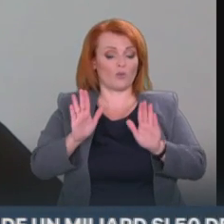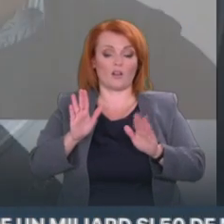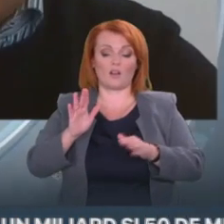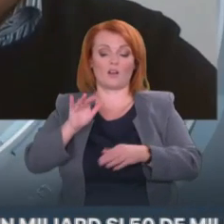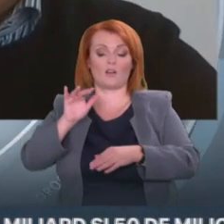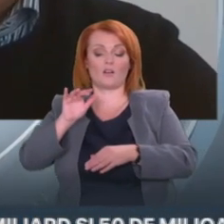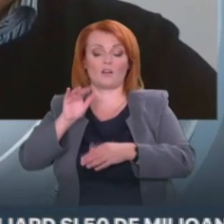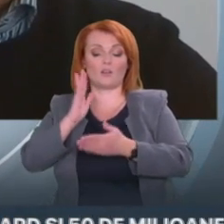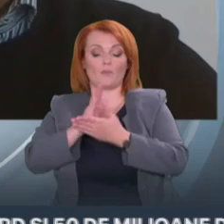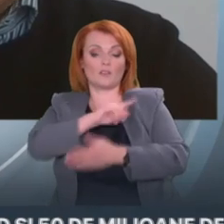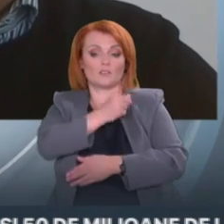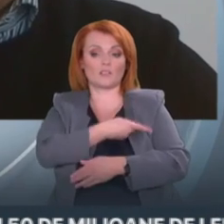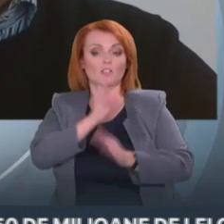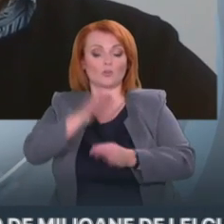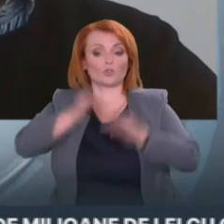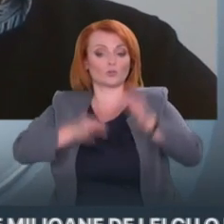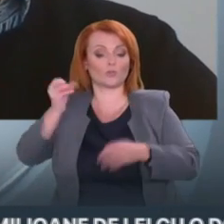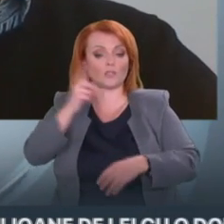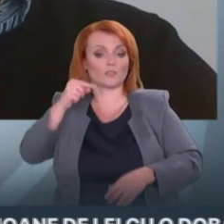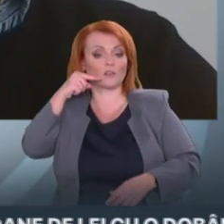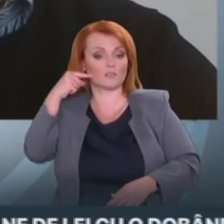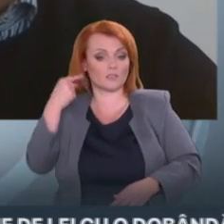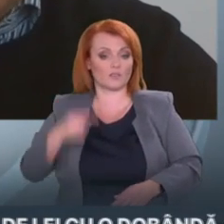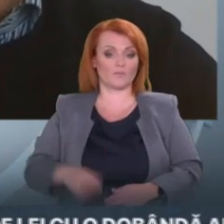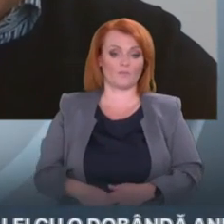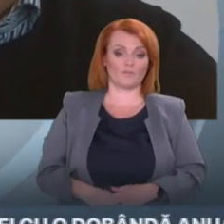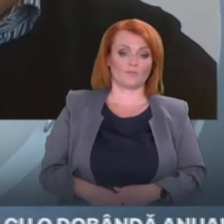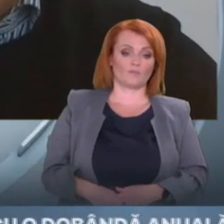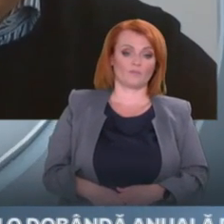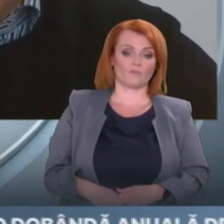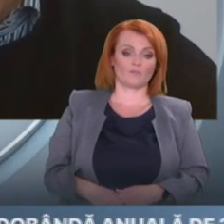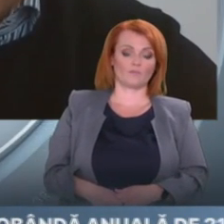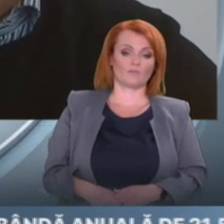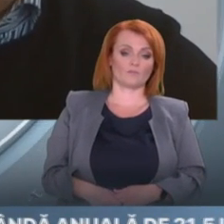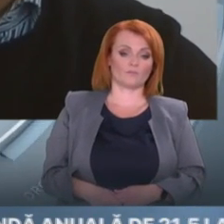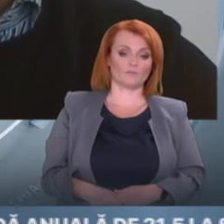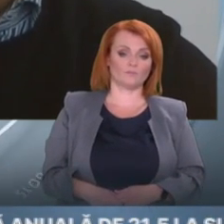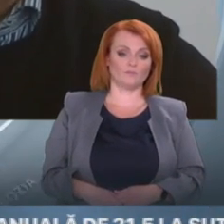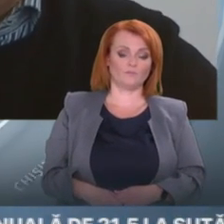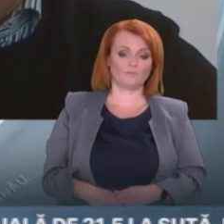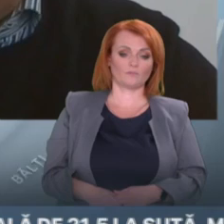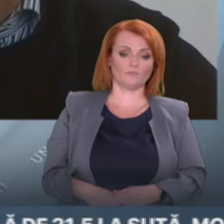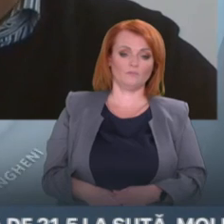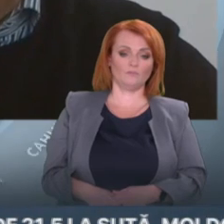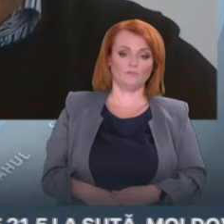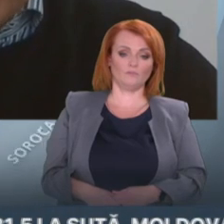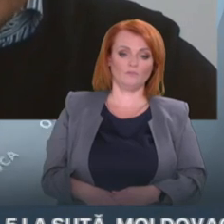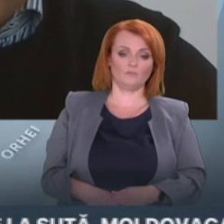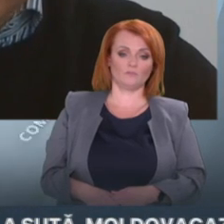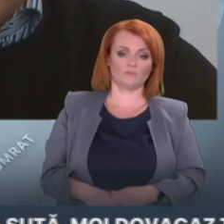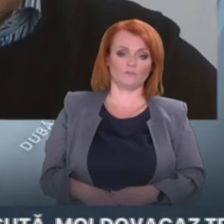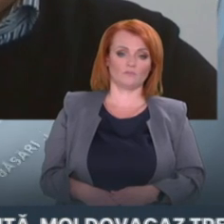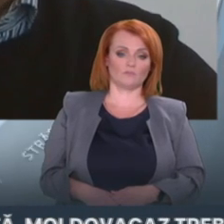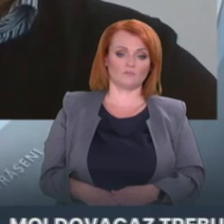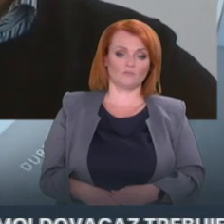Instanță de judecată care continuă pe durata ultimulor ani în permanență pune în seamnă a Republicii Moldova acea datorii pentru gaze